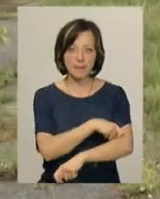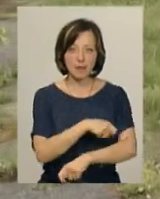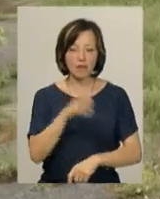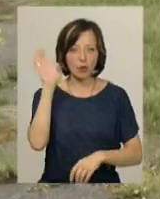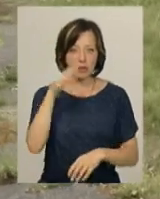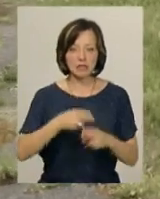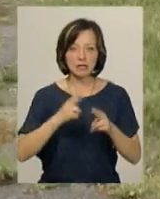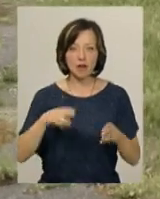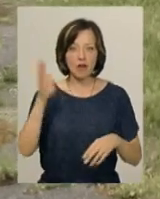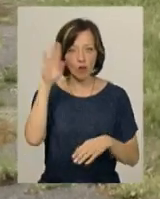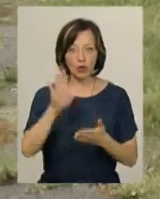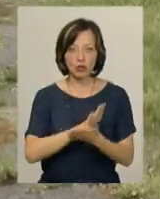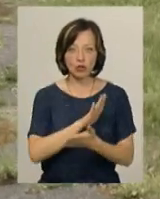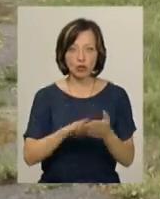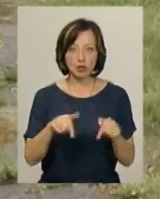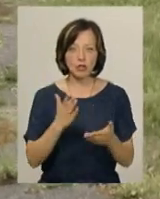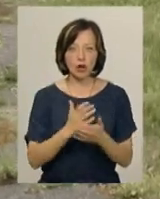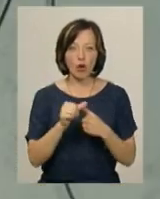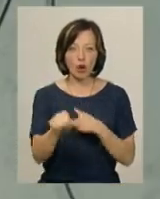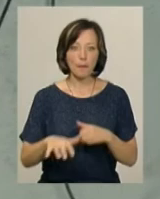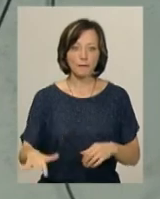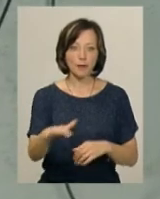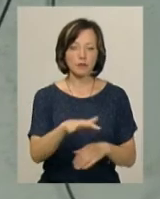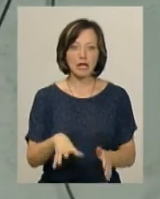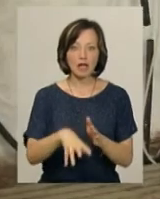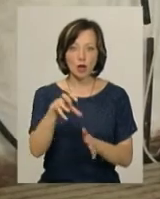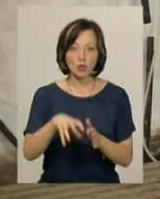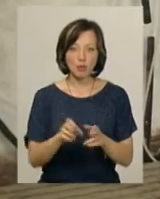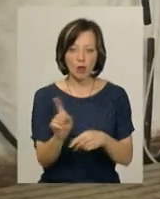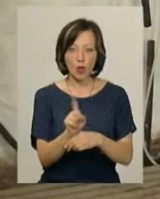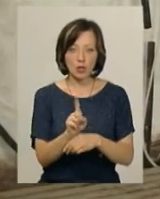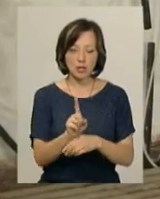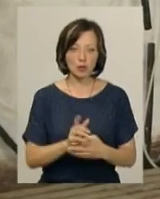На станції воду знезаражують. Для цього тут є окреме приміщення з насосними дозаторами.